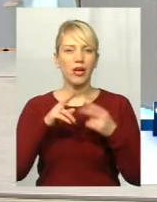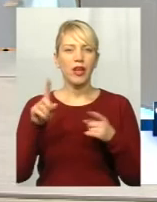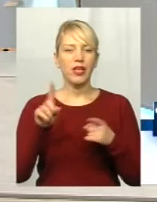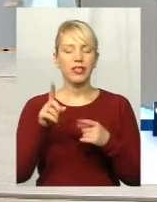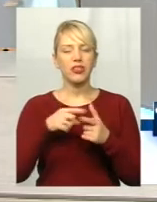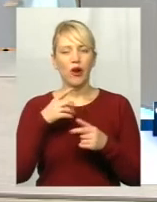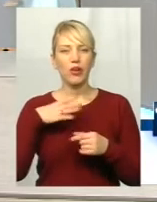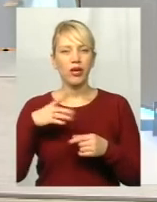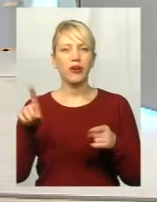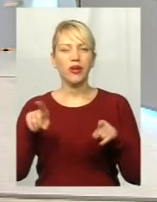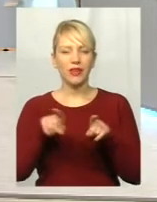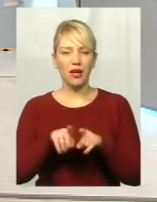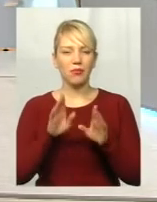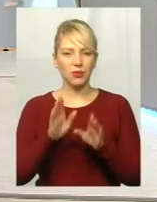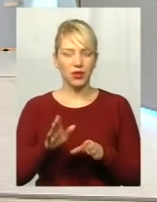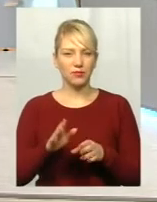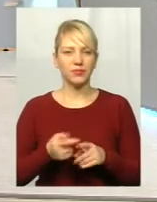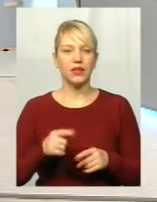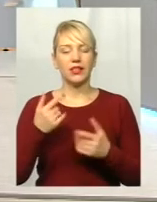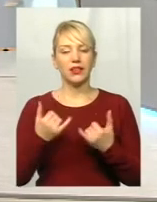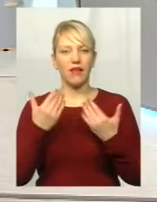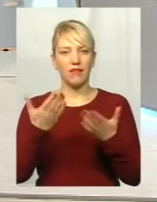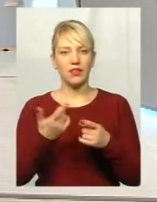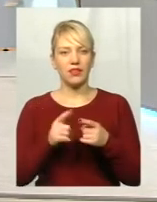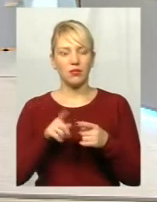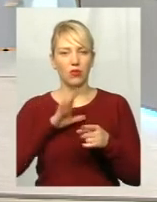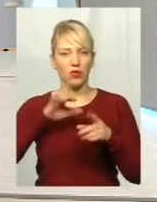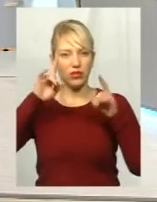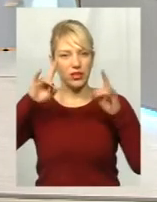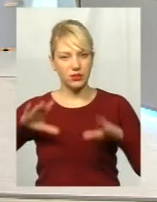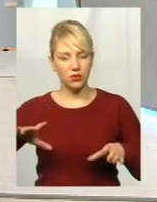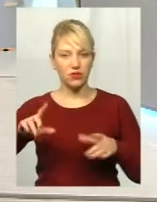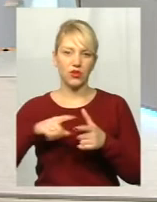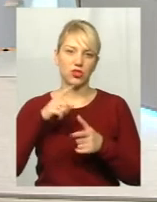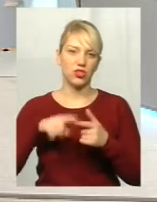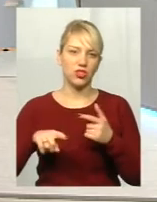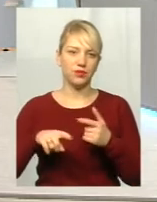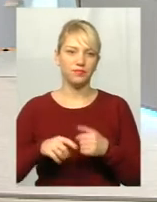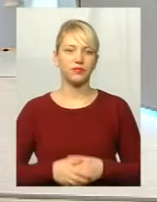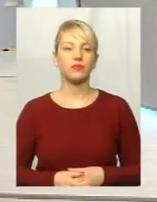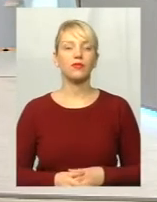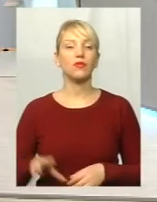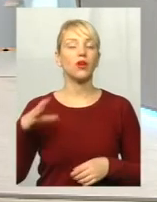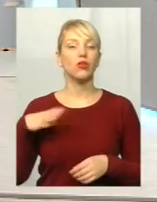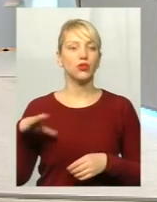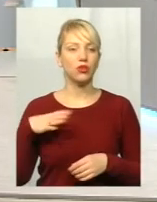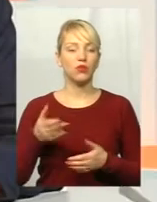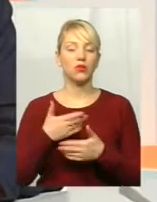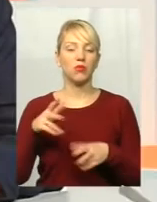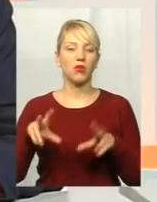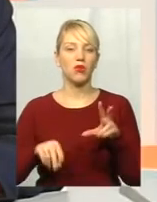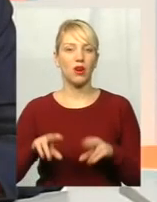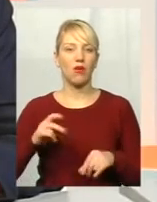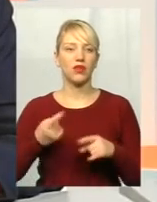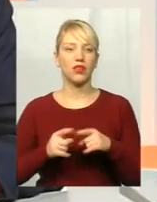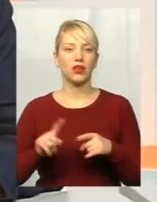саме так воно піде? Для вас це стало несподіванкою, чи все ж таки... Звичайно, що очікували. Ми розраховували на те, що